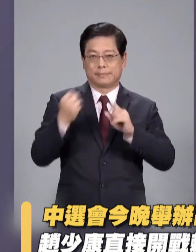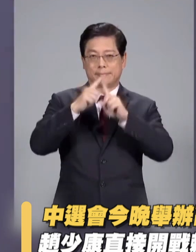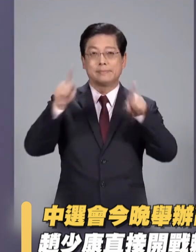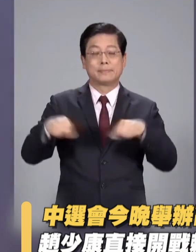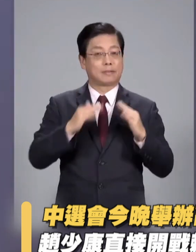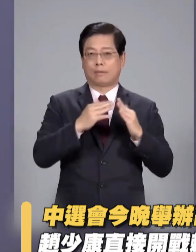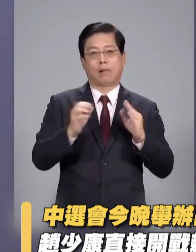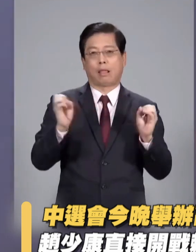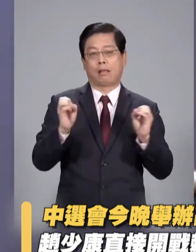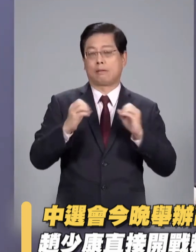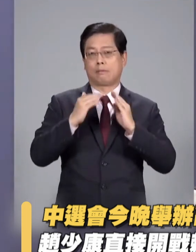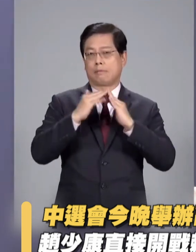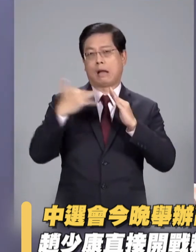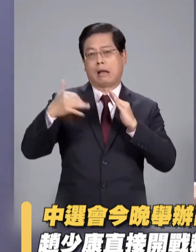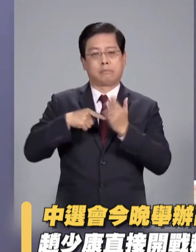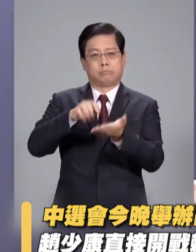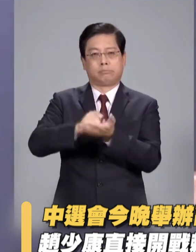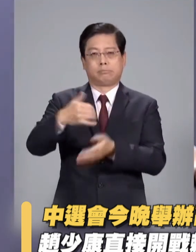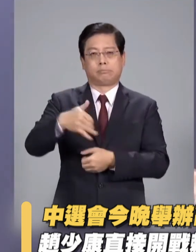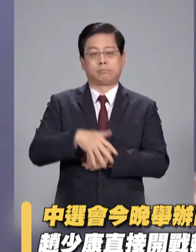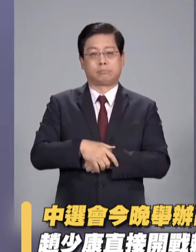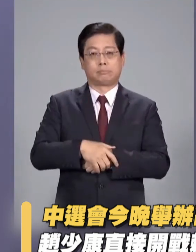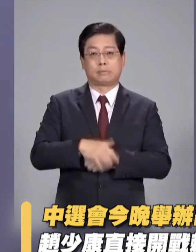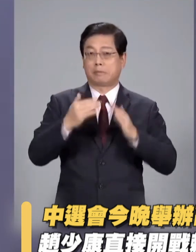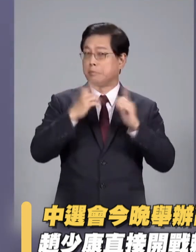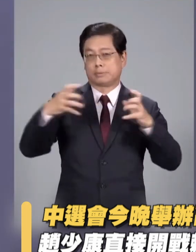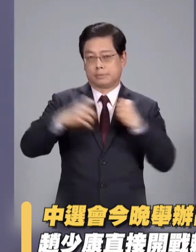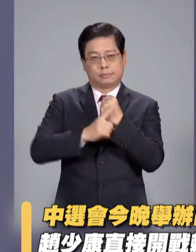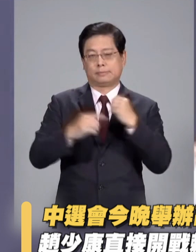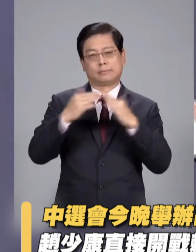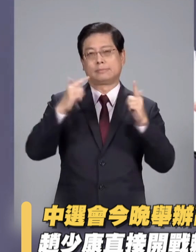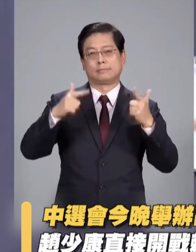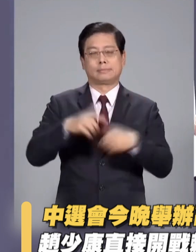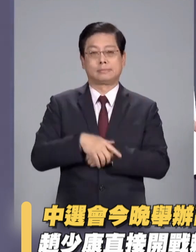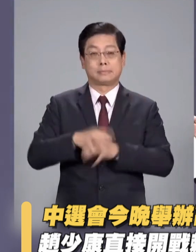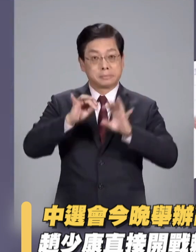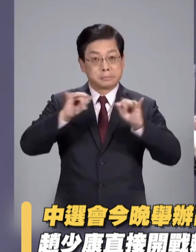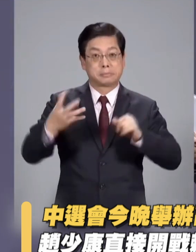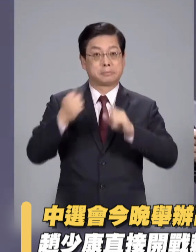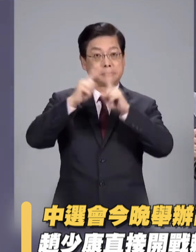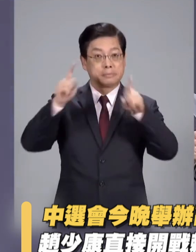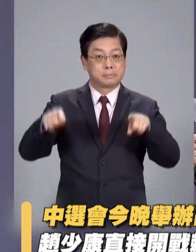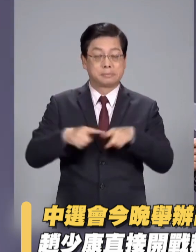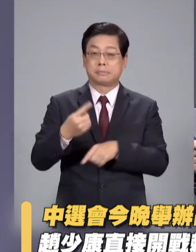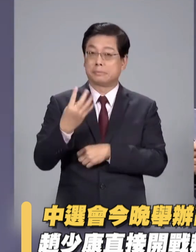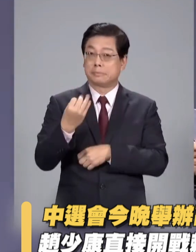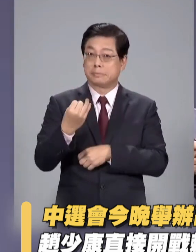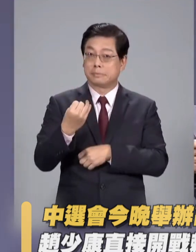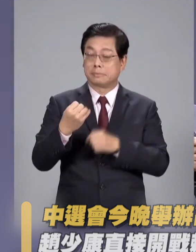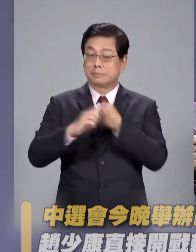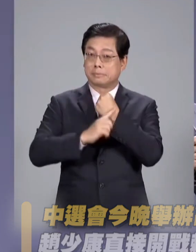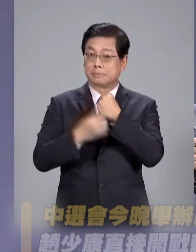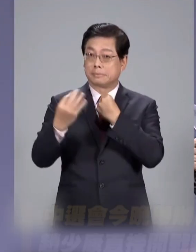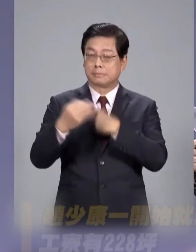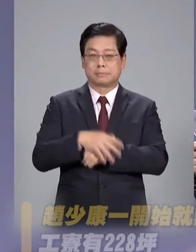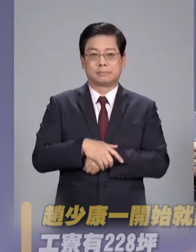房屋没有因为房屋根本没登记房屋根本不是一个合法的房屋那土地的权壮呢是多少面积